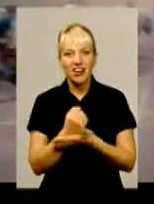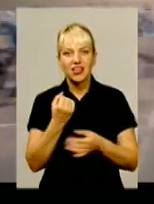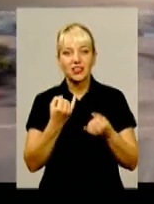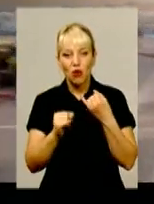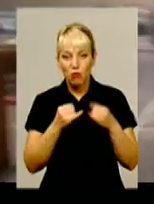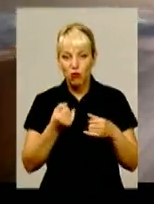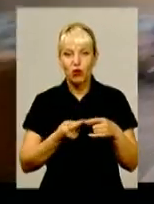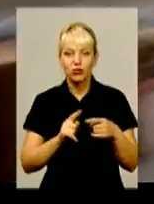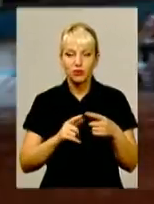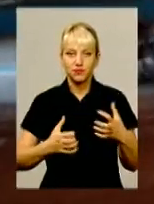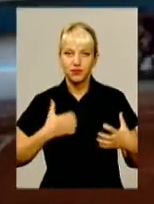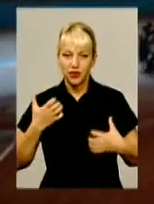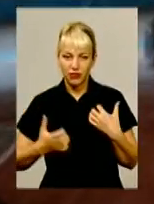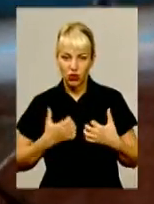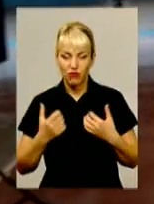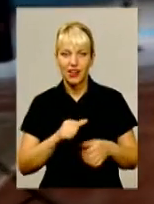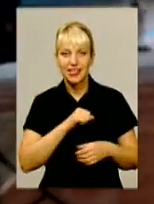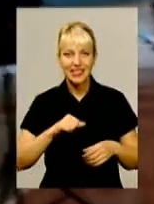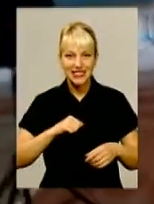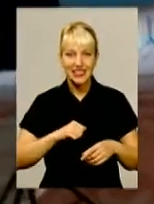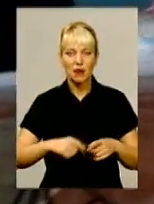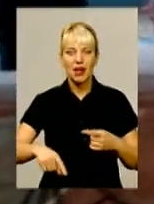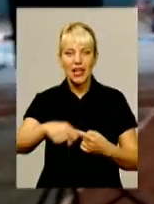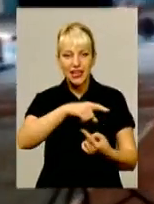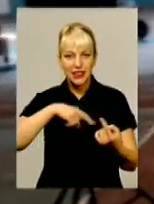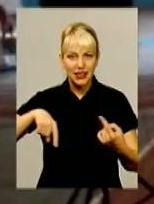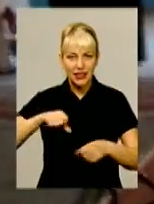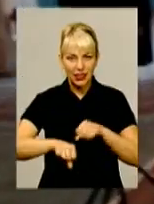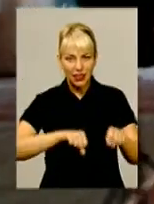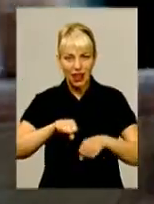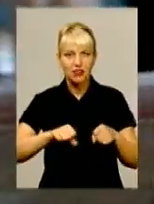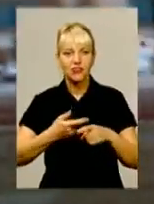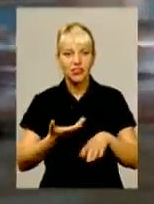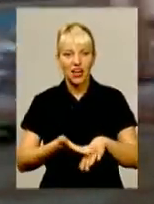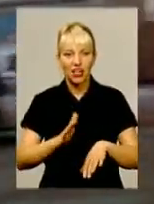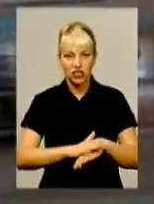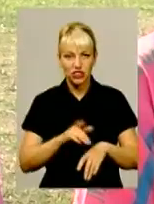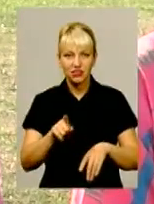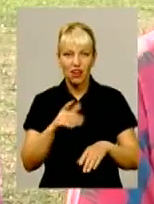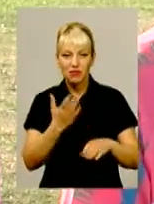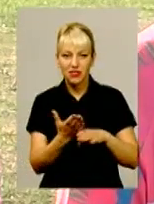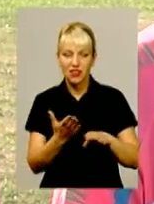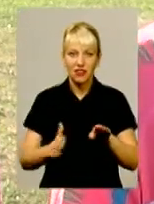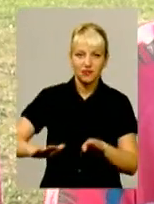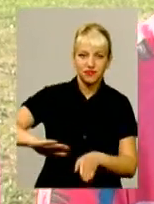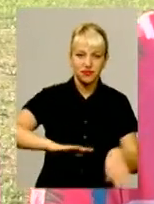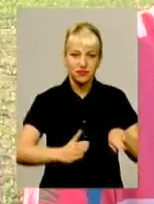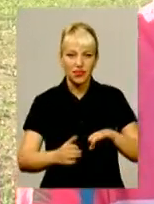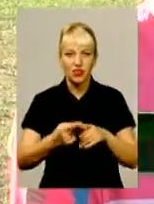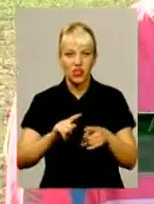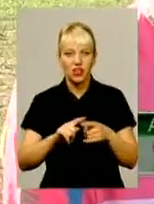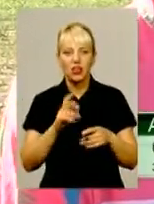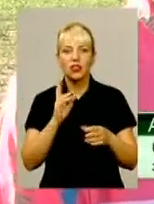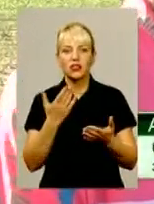перевищувала всі хвилювання. Сам трек по собі тяжкий. Там є два виража, дуже різкі. Навіть дорослий спортсмен